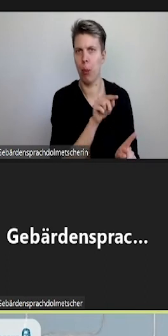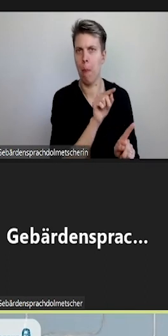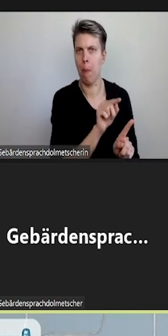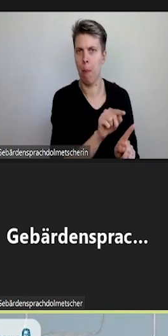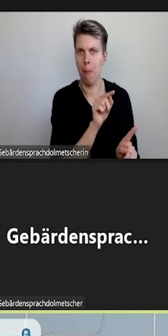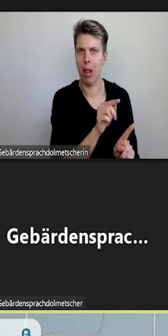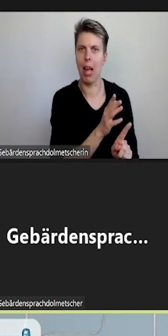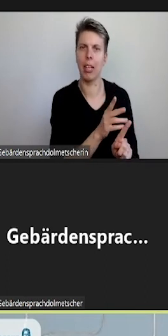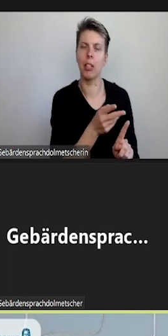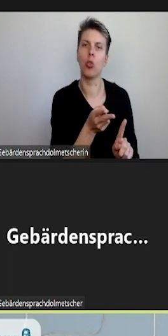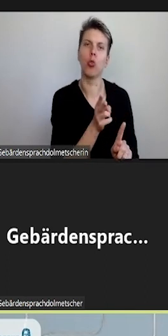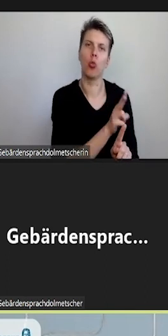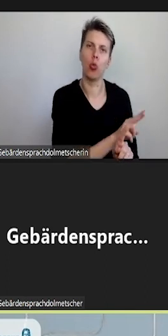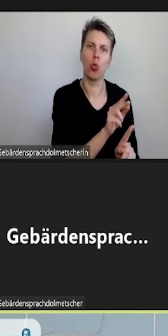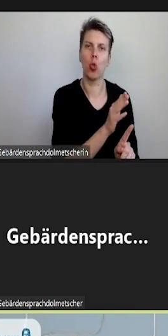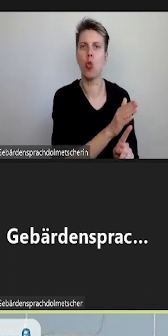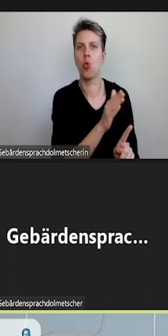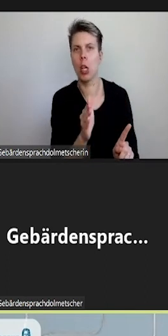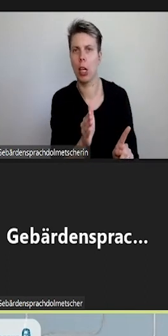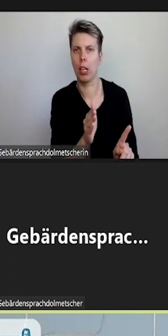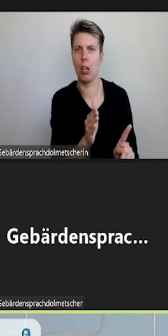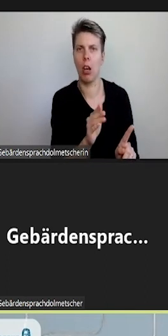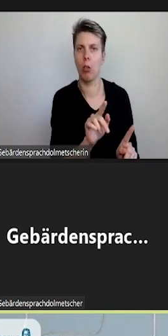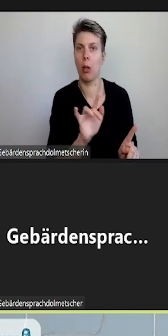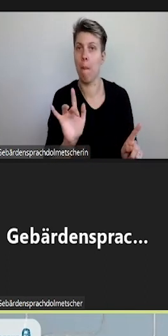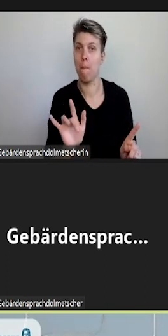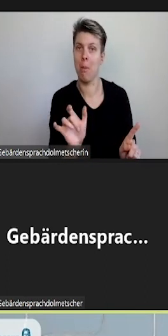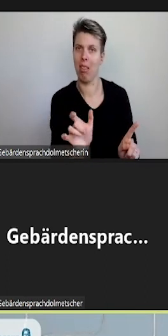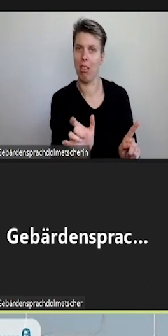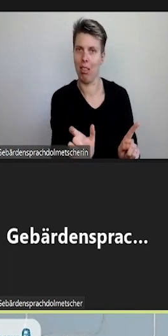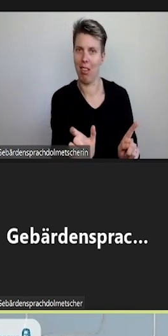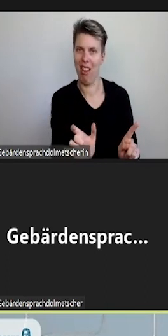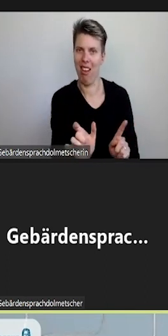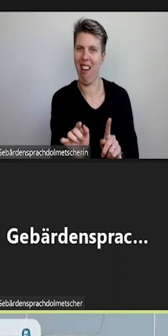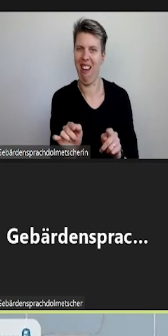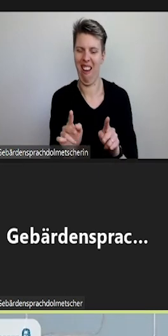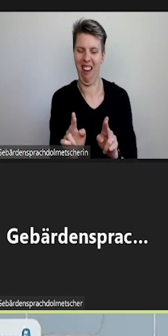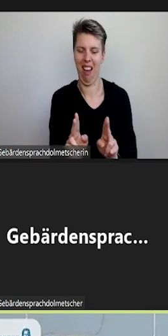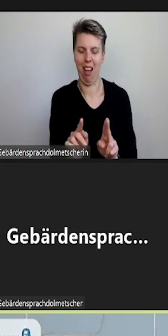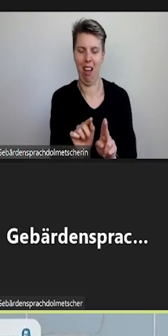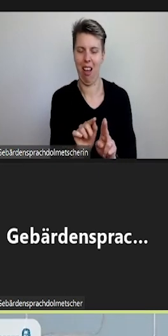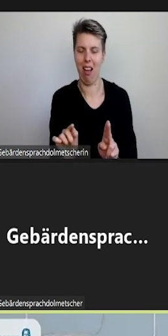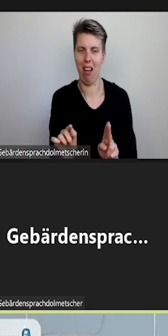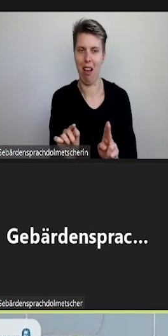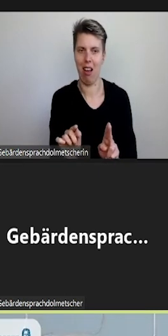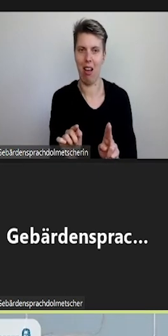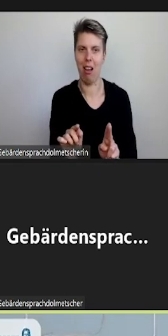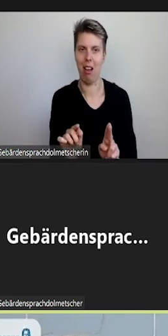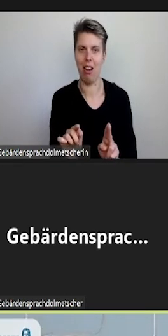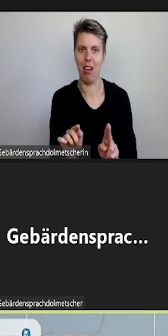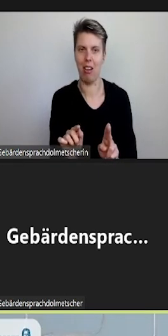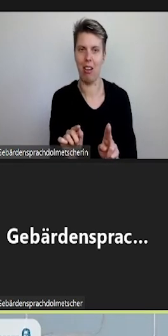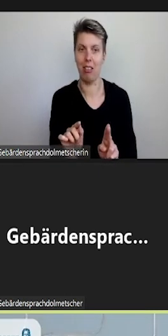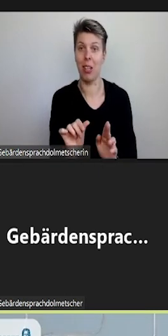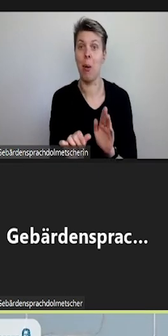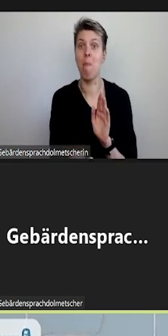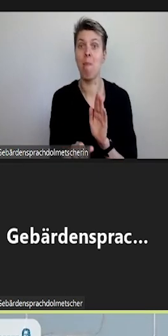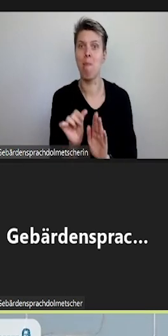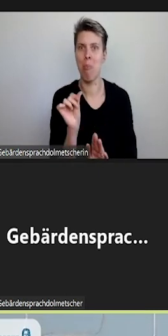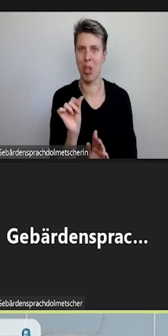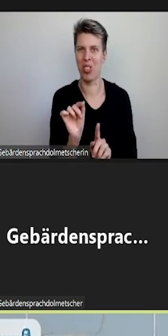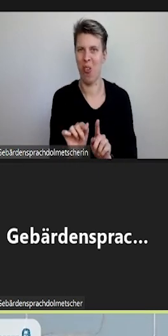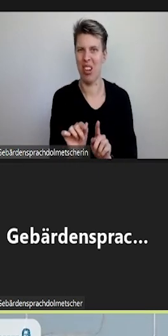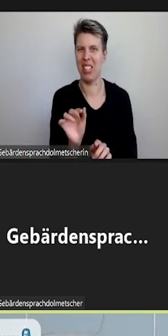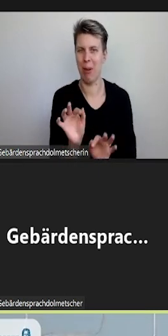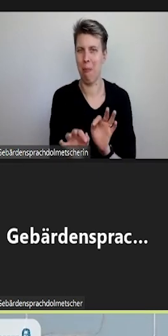hinten springen Button und dann der mittlere Teil ist besonders beim Able Player. Mit dem ersten